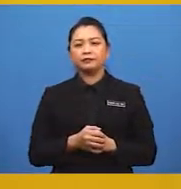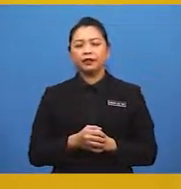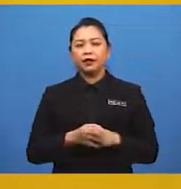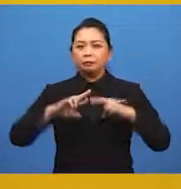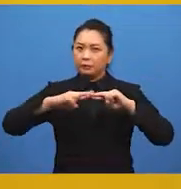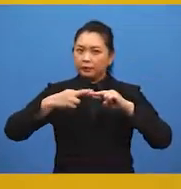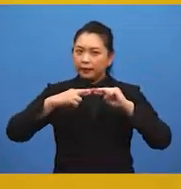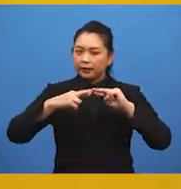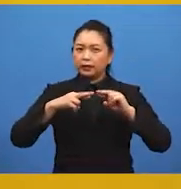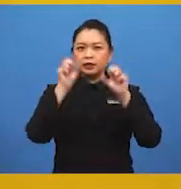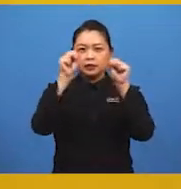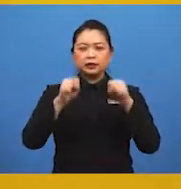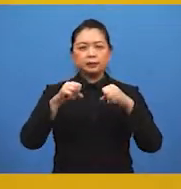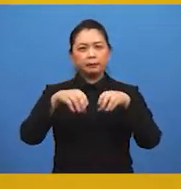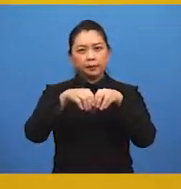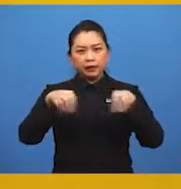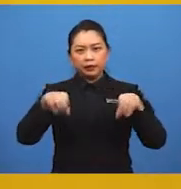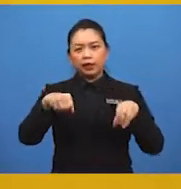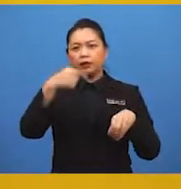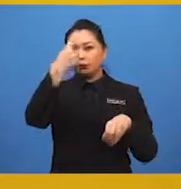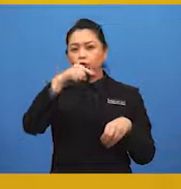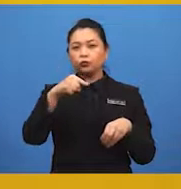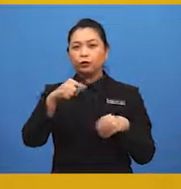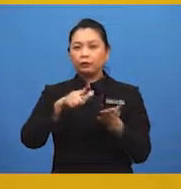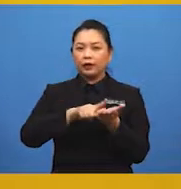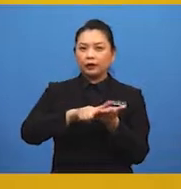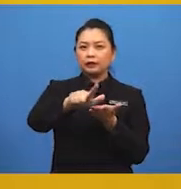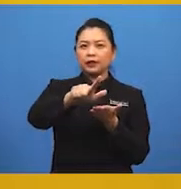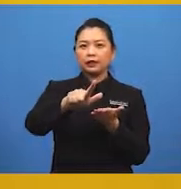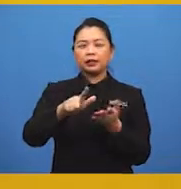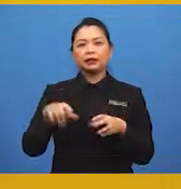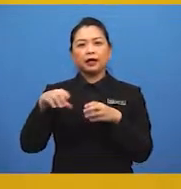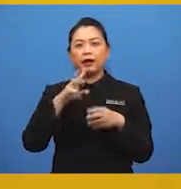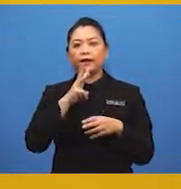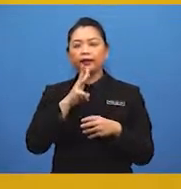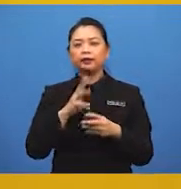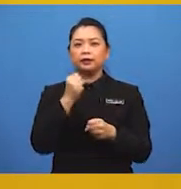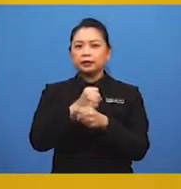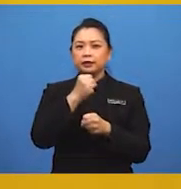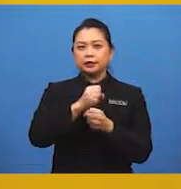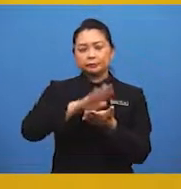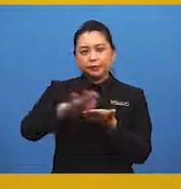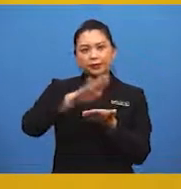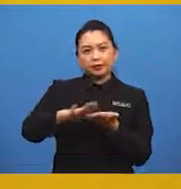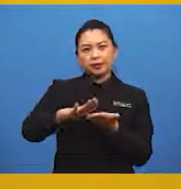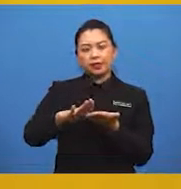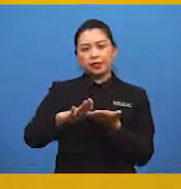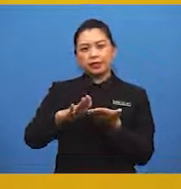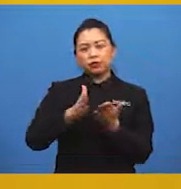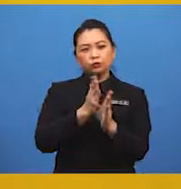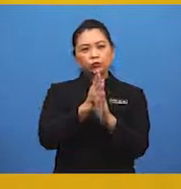Membaiki sistem perparitan untuk melancarkan aliran air, kerja-kerja membesi,